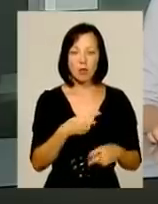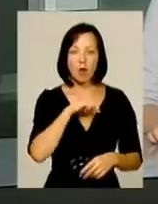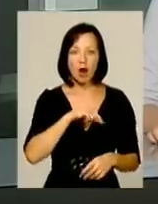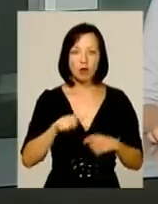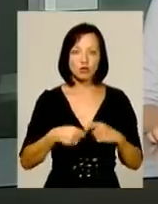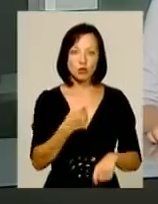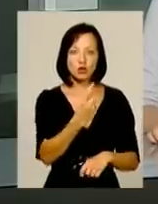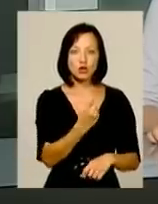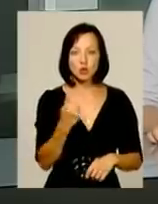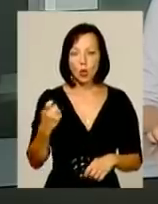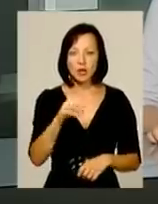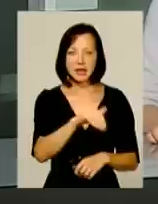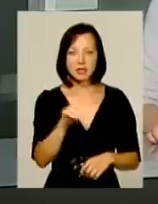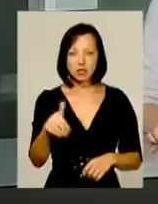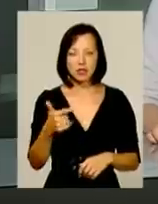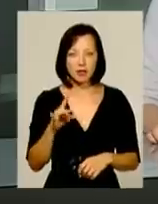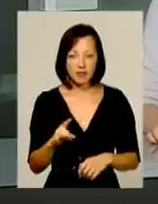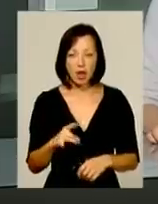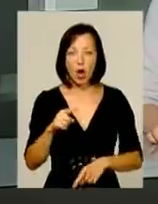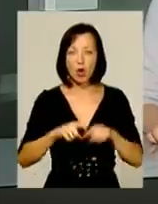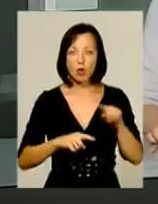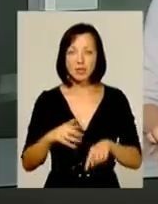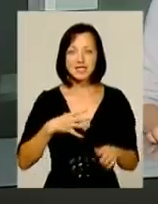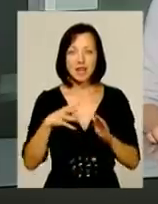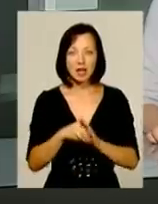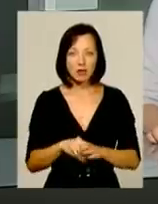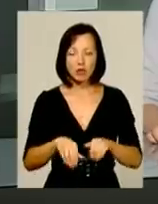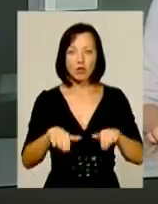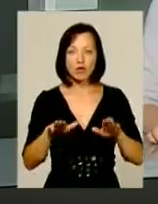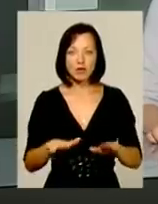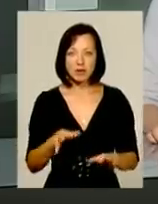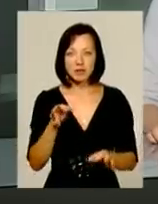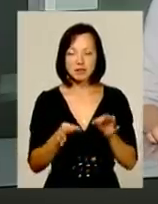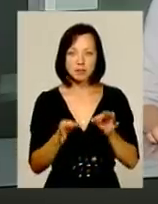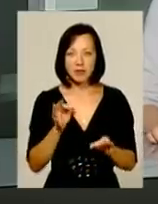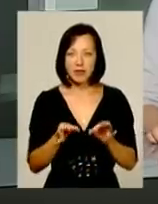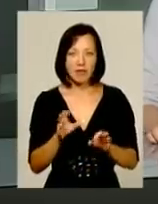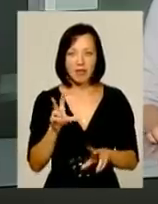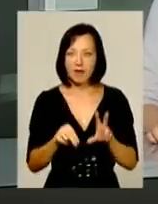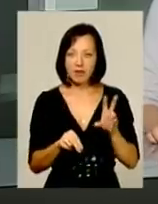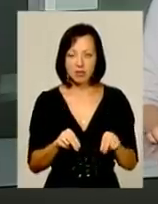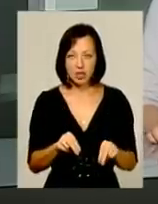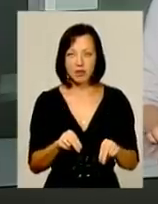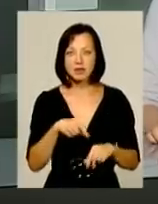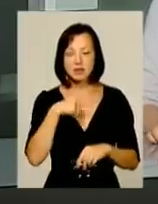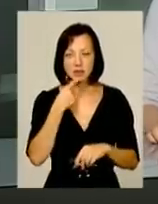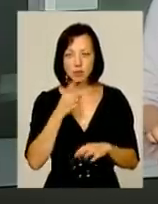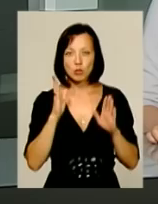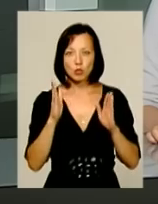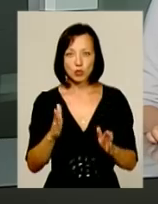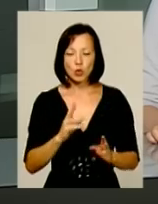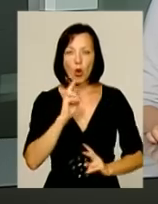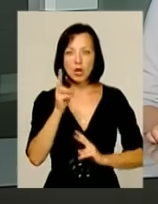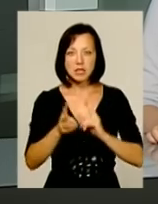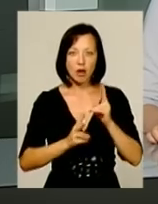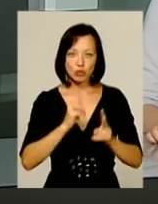по 100 тисяч гривень відповідно. Родичі загиблого ухвалений судом вирок справедливим не вважають і запевнили, що будуть його